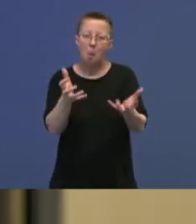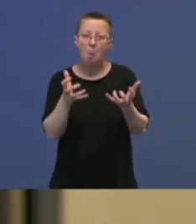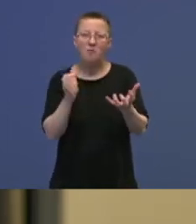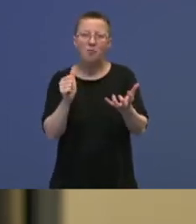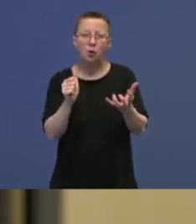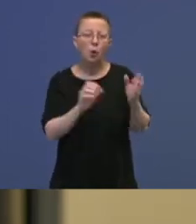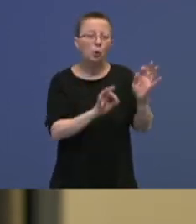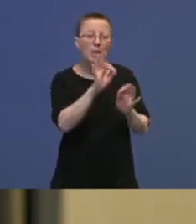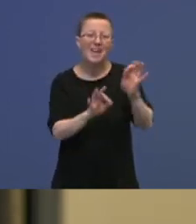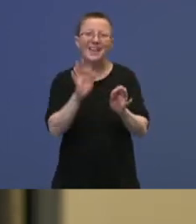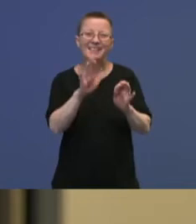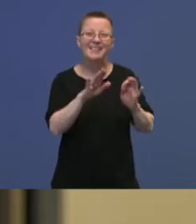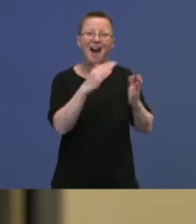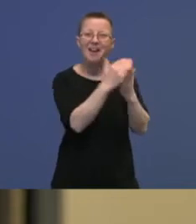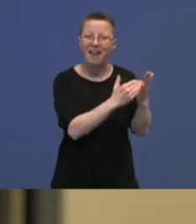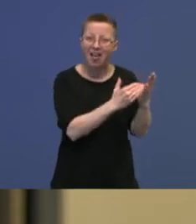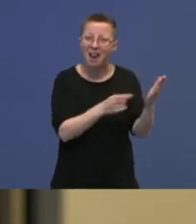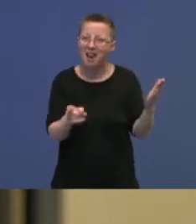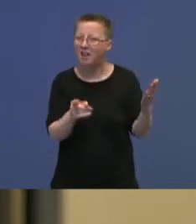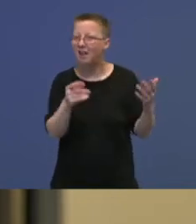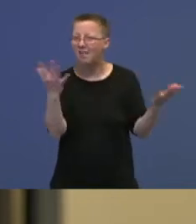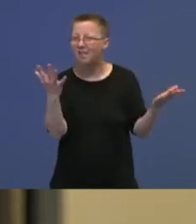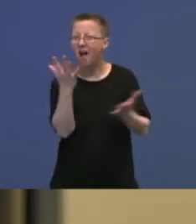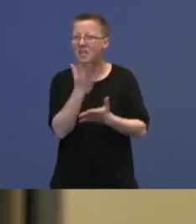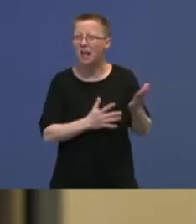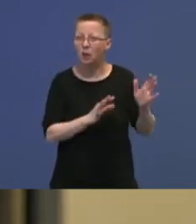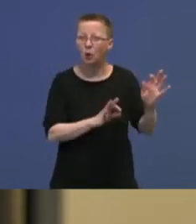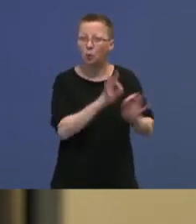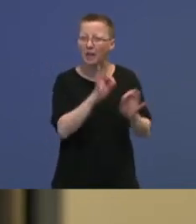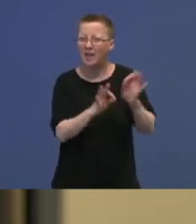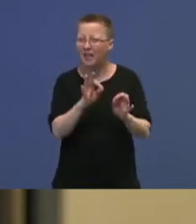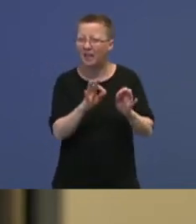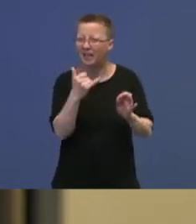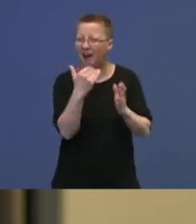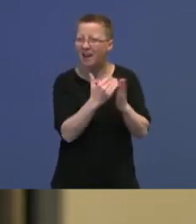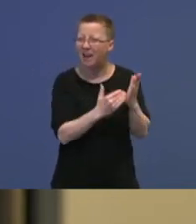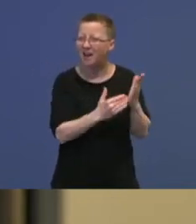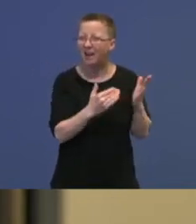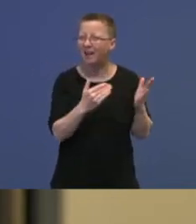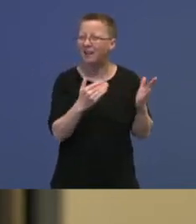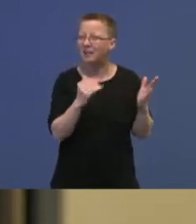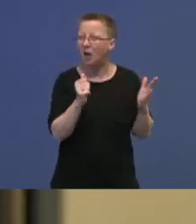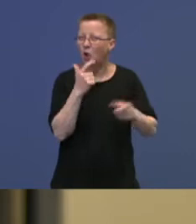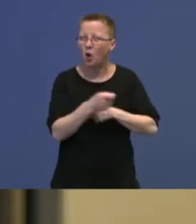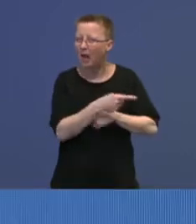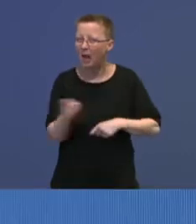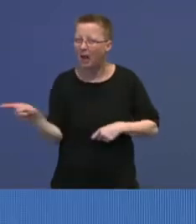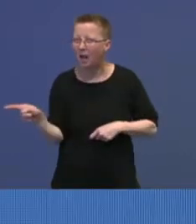justering i sine regelverk. Hva slags justering i regelverk skal gjøre?